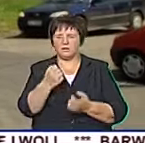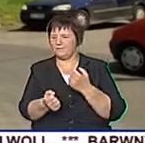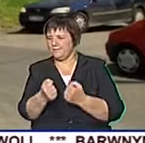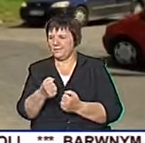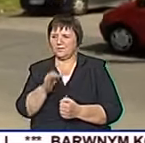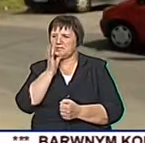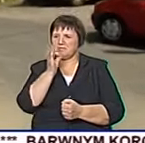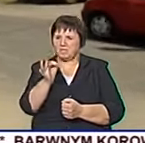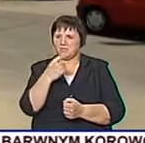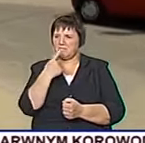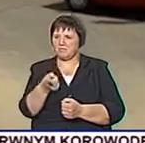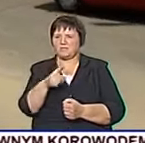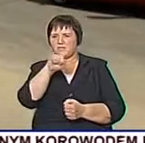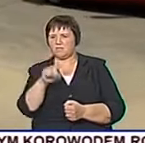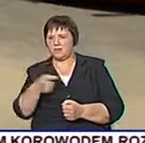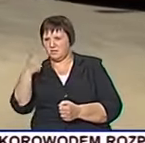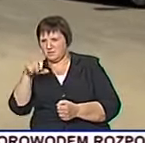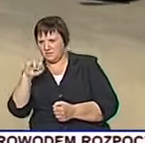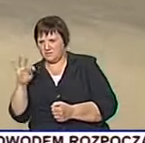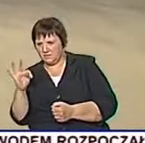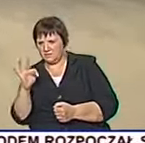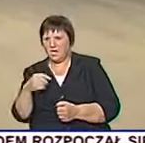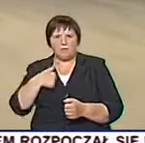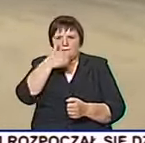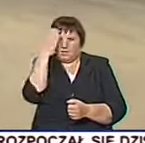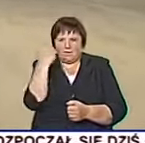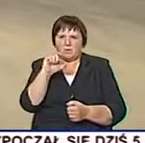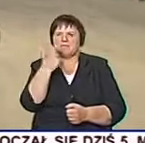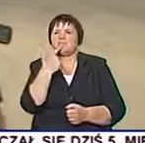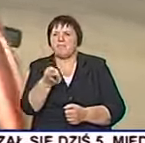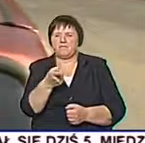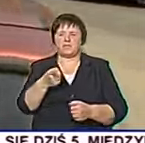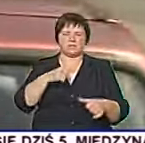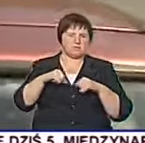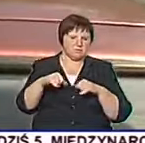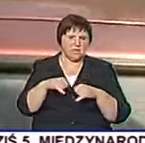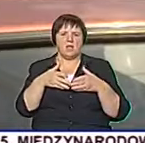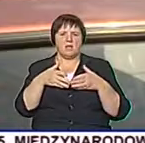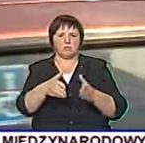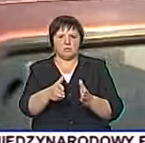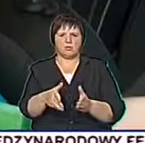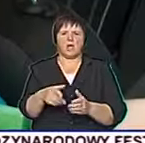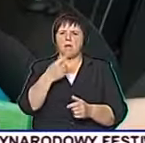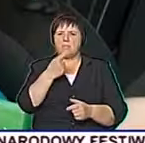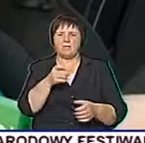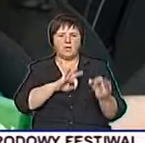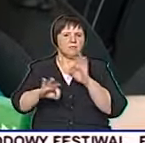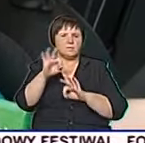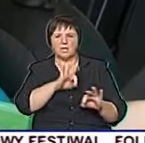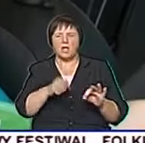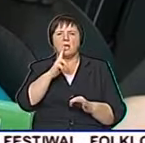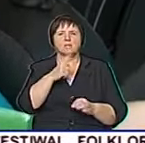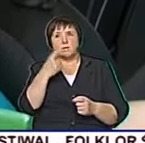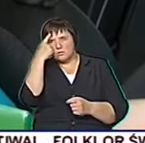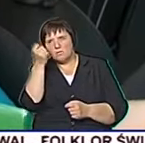pod adresem ZDIT-u trudno. Ja nie wiem jakich użyć słów, ale powiem już tak delikatnie, że ktoś kto wymyśla